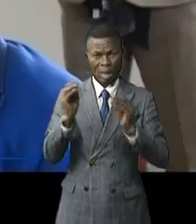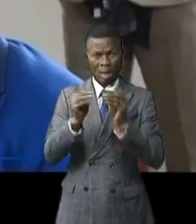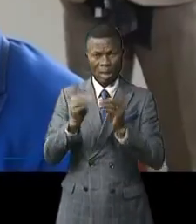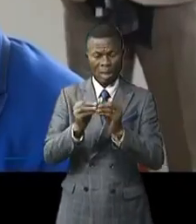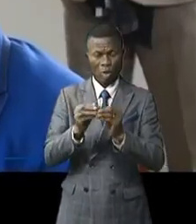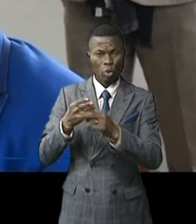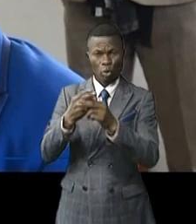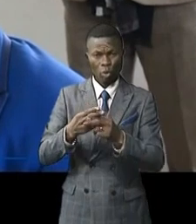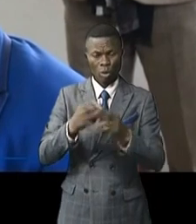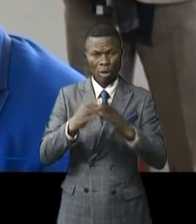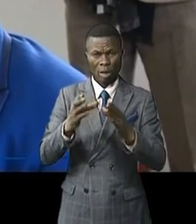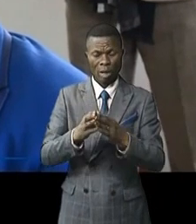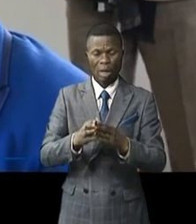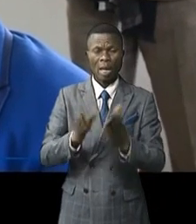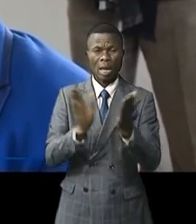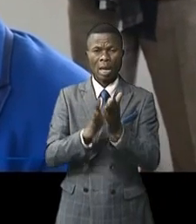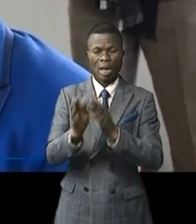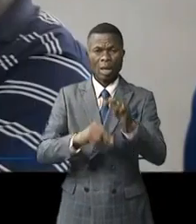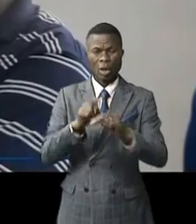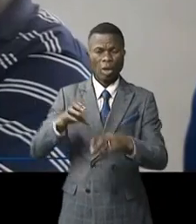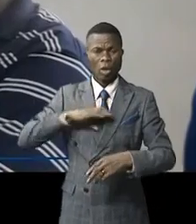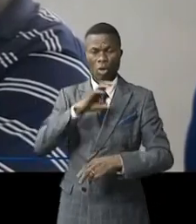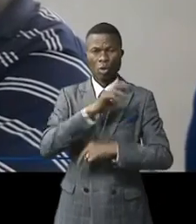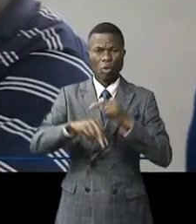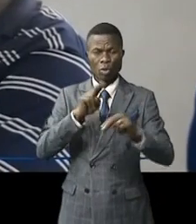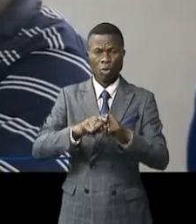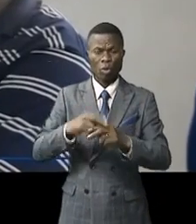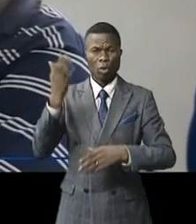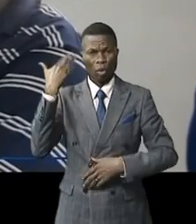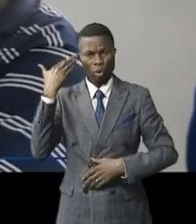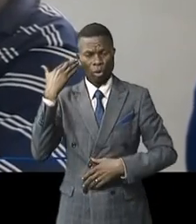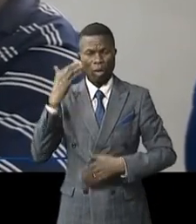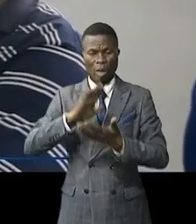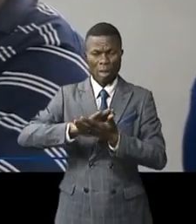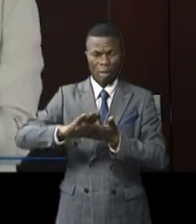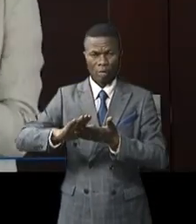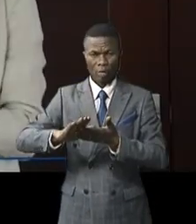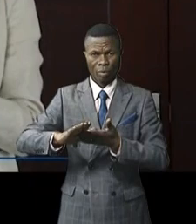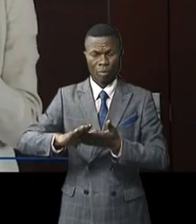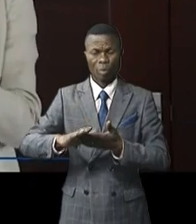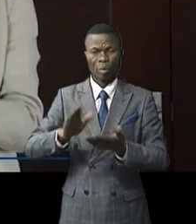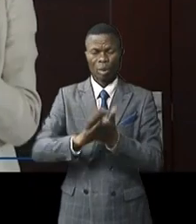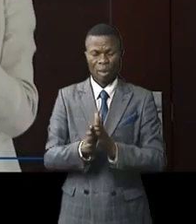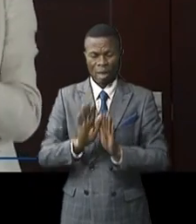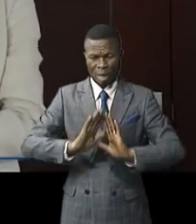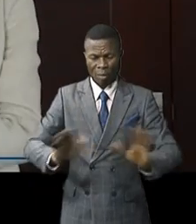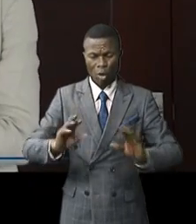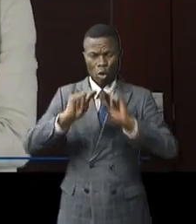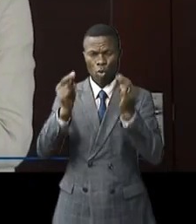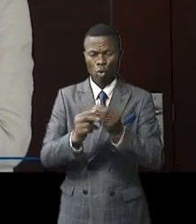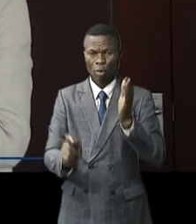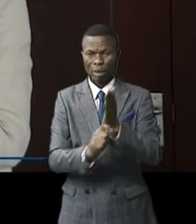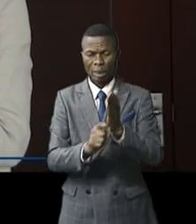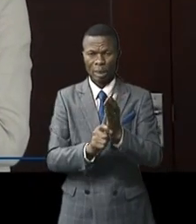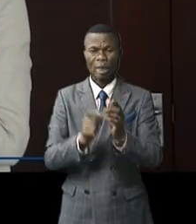été supervisée par le PEN-École et le Comité national de l'eau, hygiène et de l'assainissement organe technique du